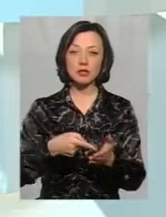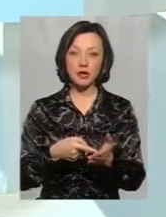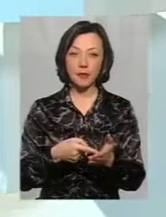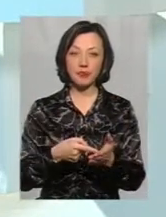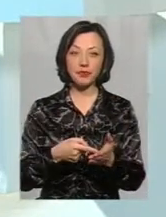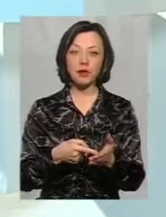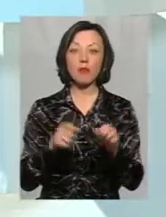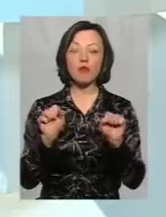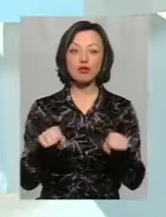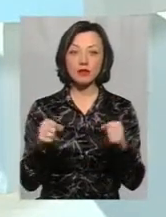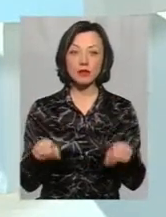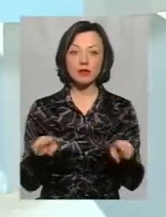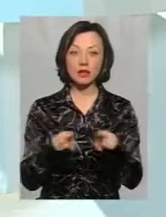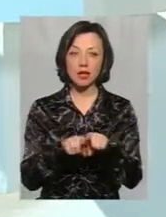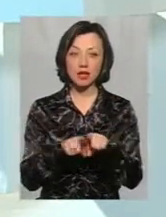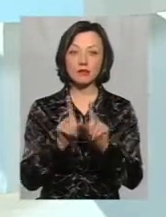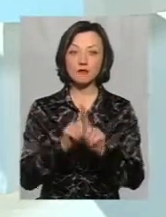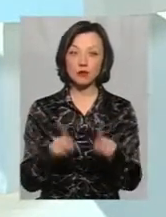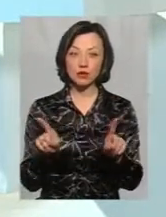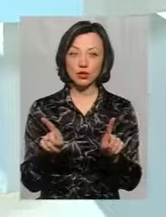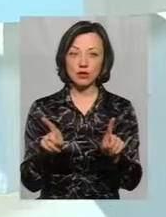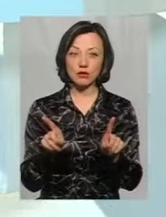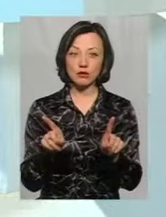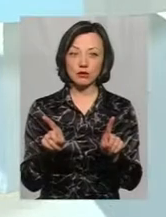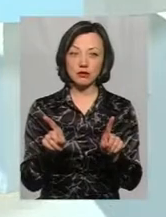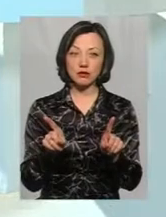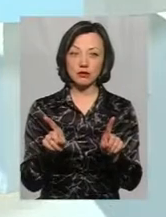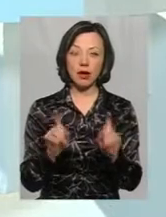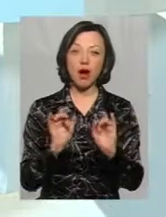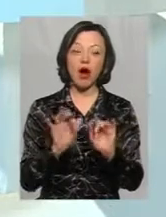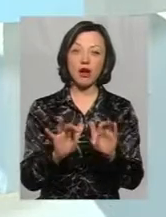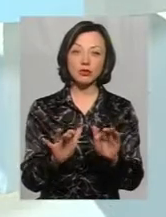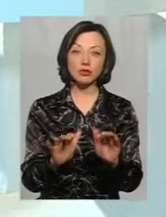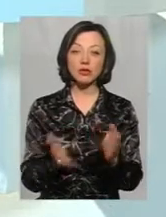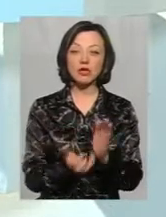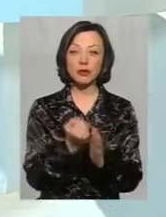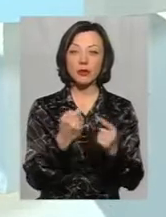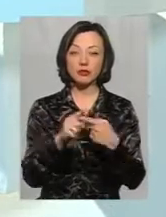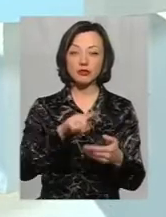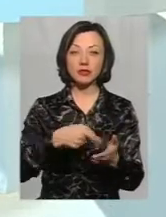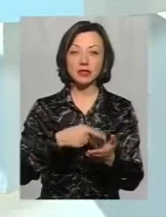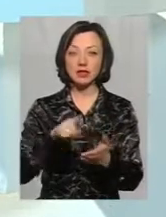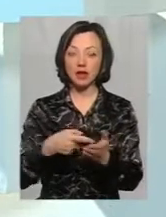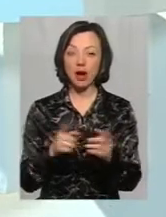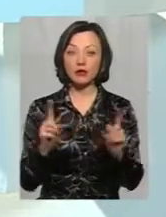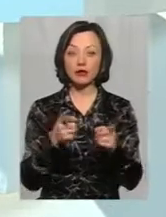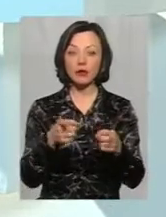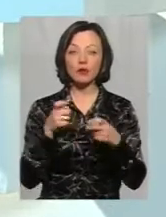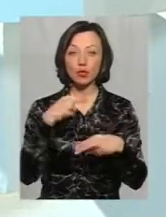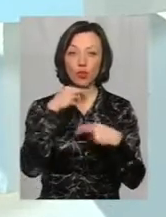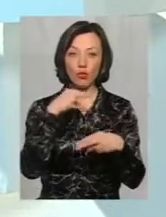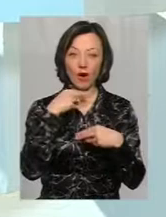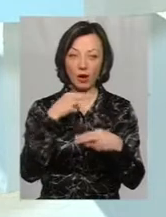Тобто, можливо, і такий своєрідний, як називають, флешмоб, акцію, підтримуть інші міста, для того, щоб привернути